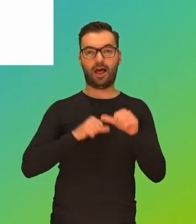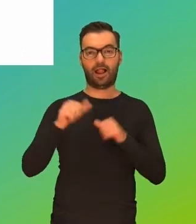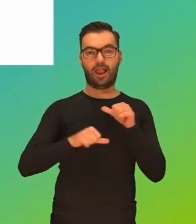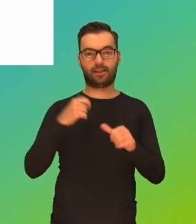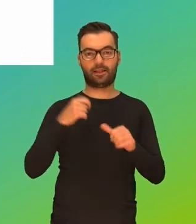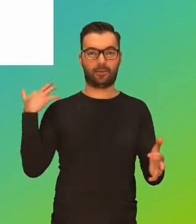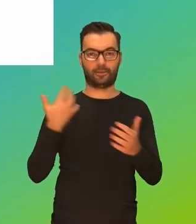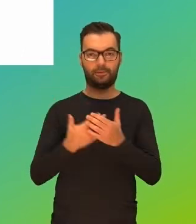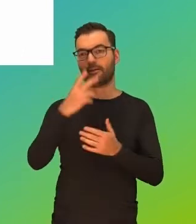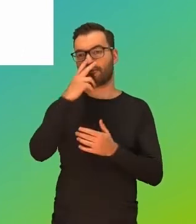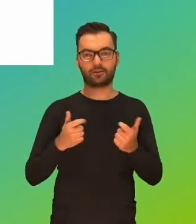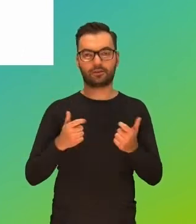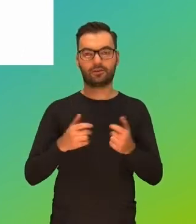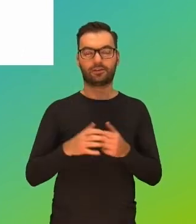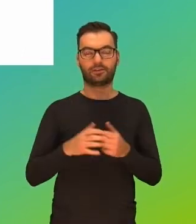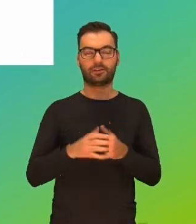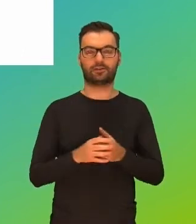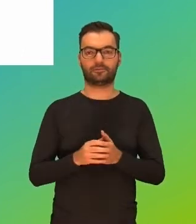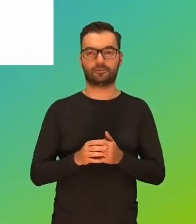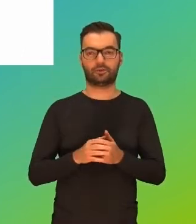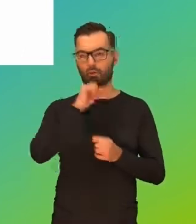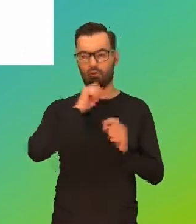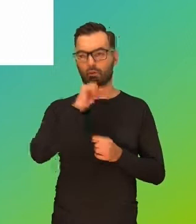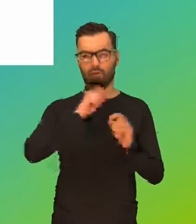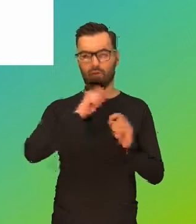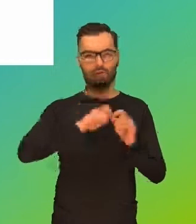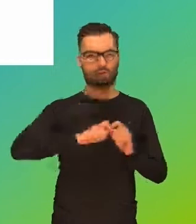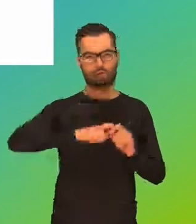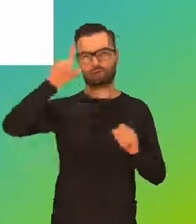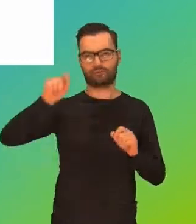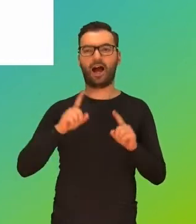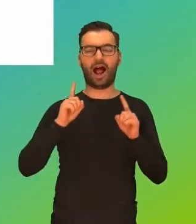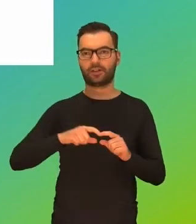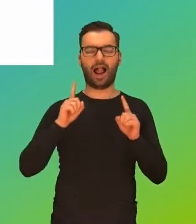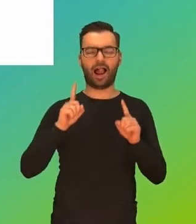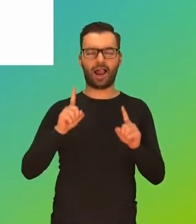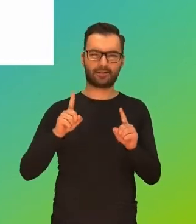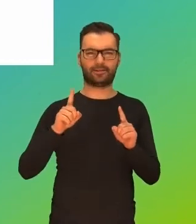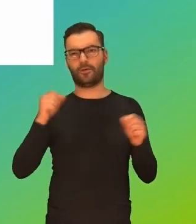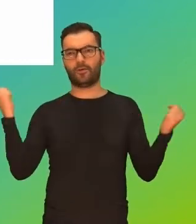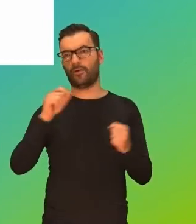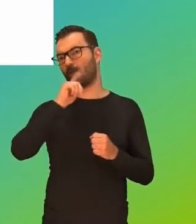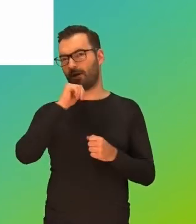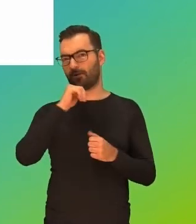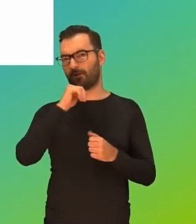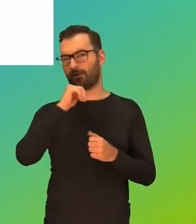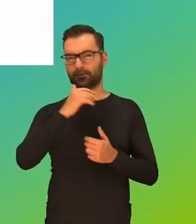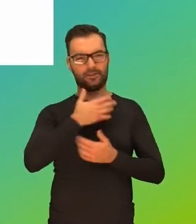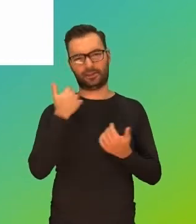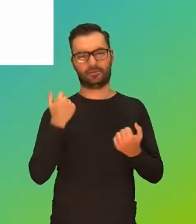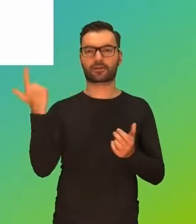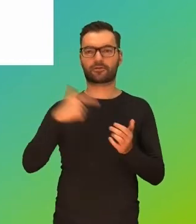latach, to widzimy całkiem spory wzrost, ale być może nie wydaje on się nam jakiś znaczny.